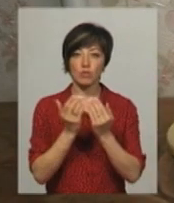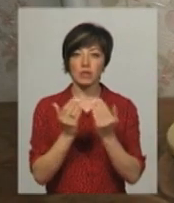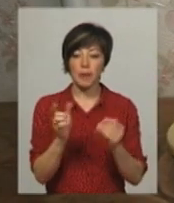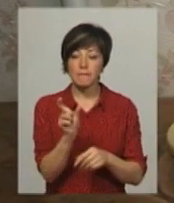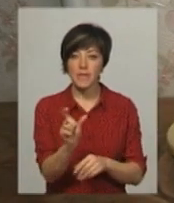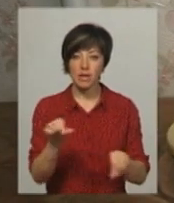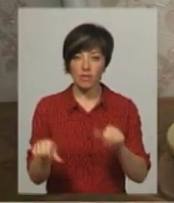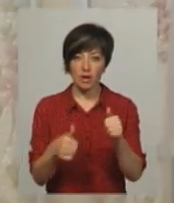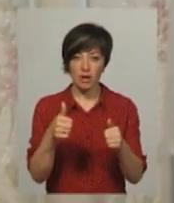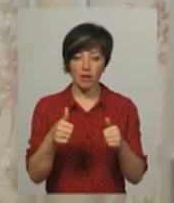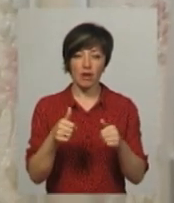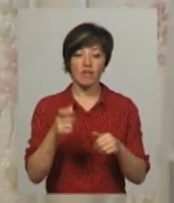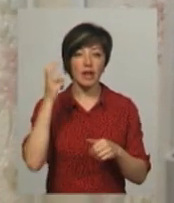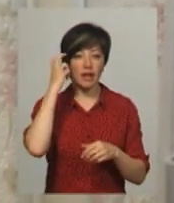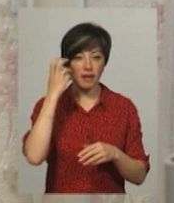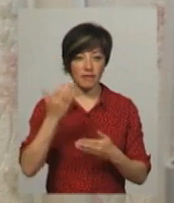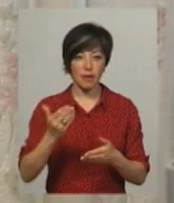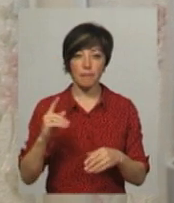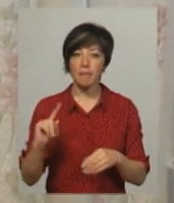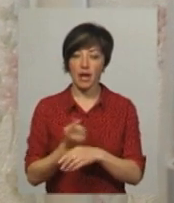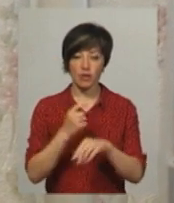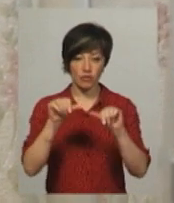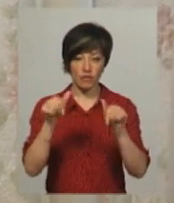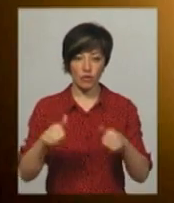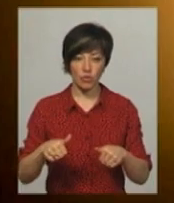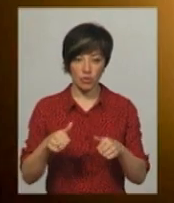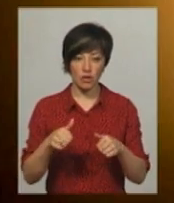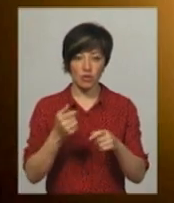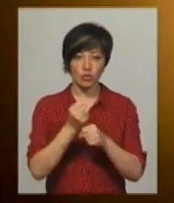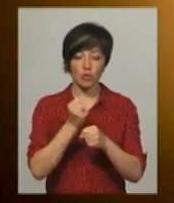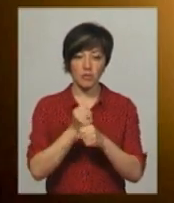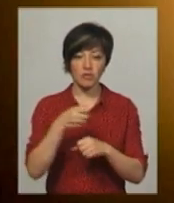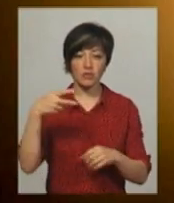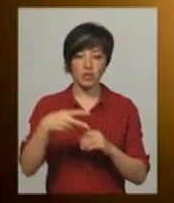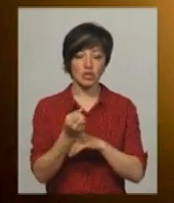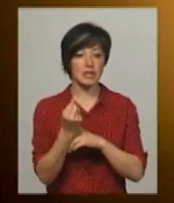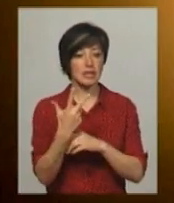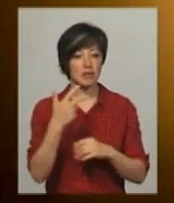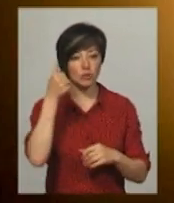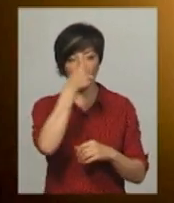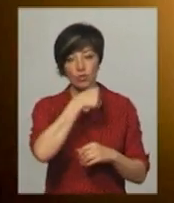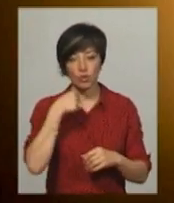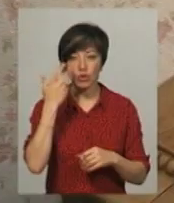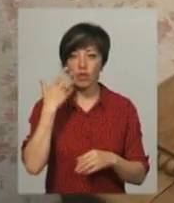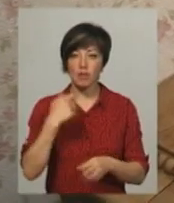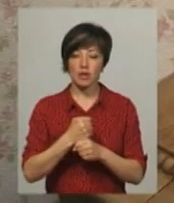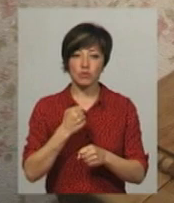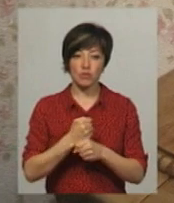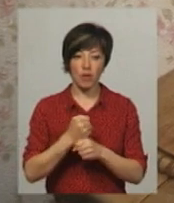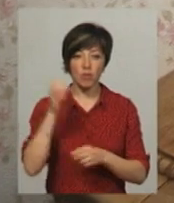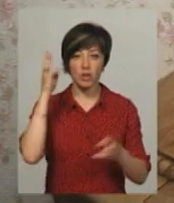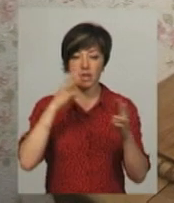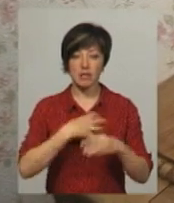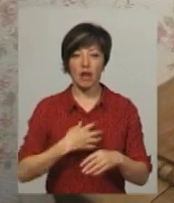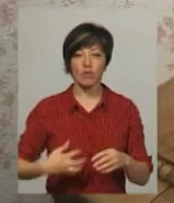мікромініатюр Миколи Сядристого в Києві. Першу фігурку унітаз з бачком зробив у 2013 році, коли працював модельником на